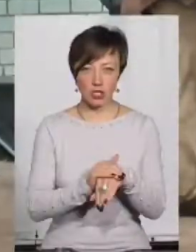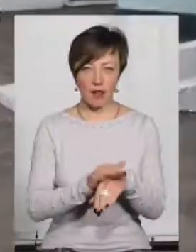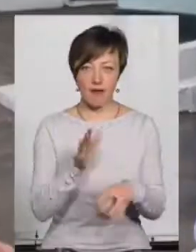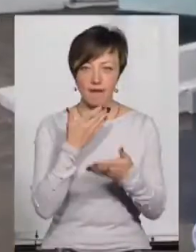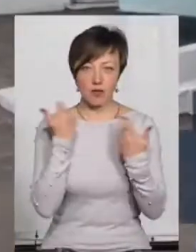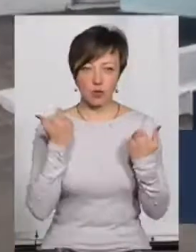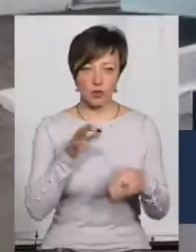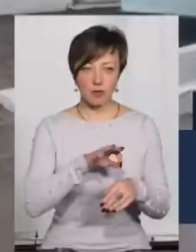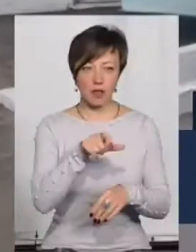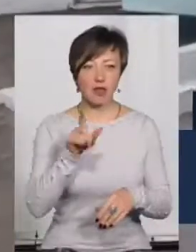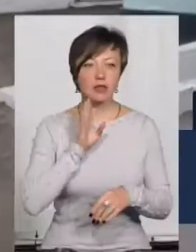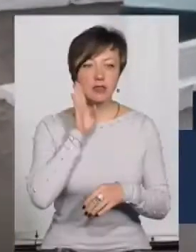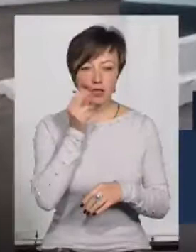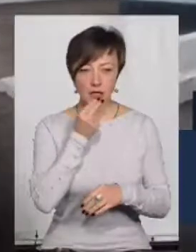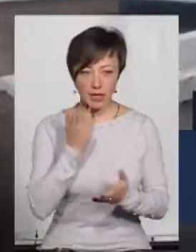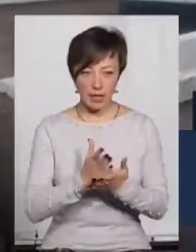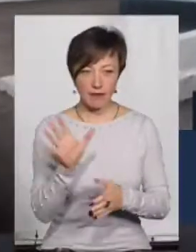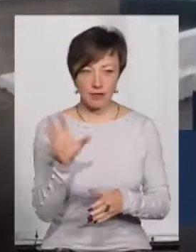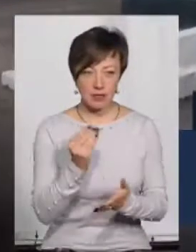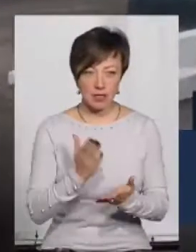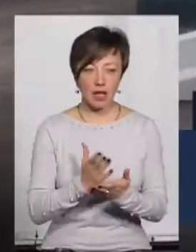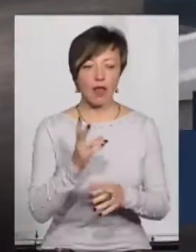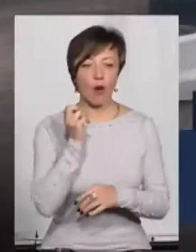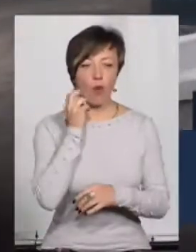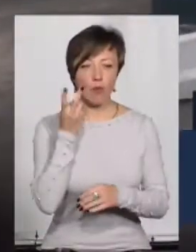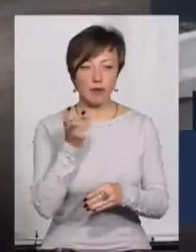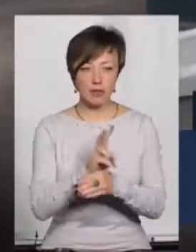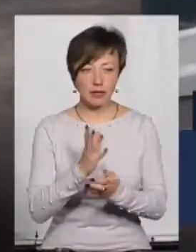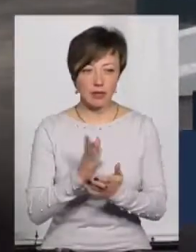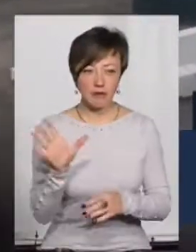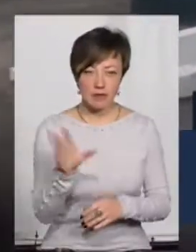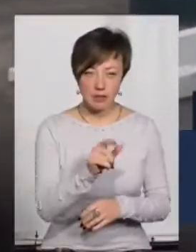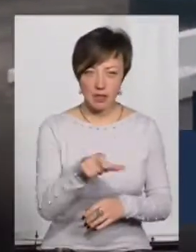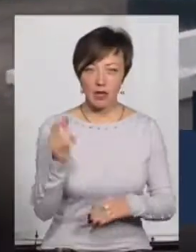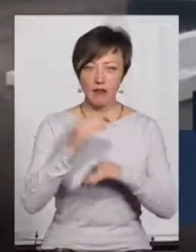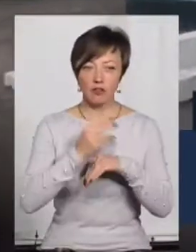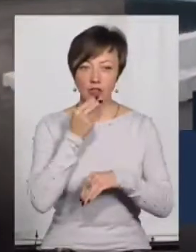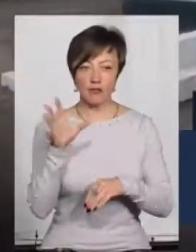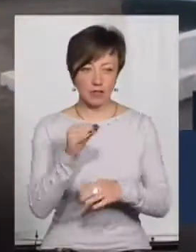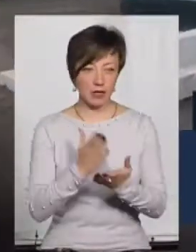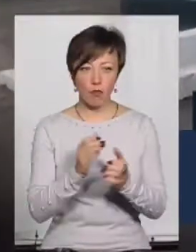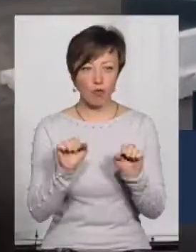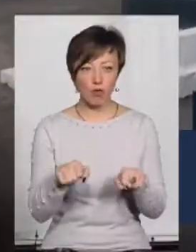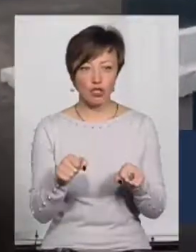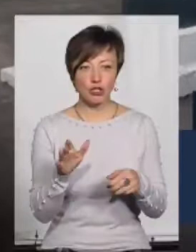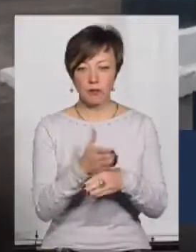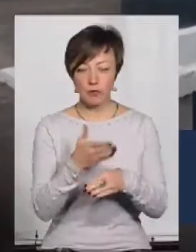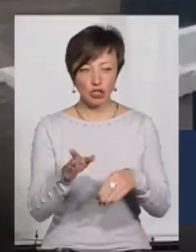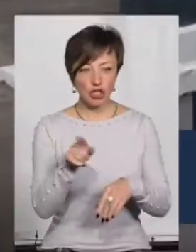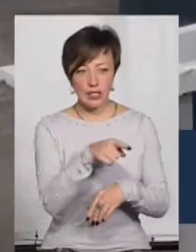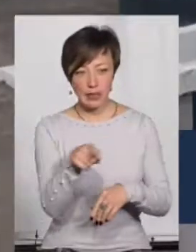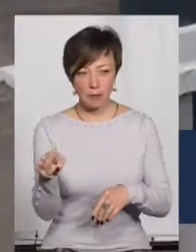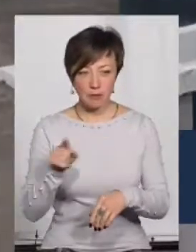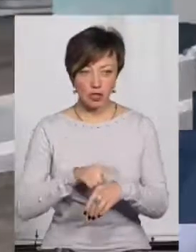пацієнтів. На сніданку бачимо є всі, на обіді є всі, на вечері є всі. Може між тим часом